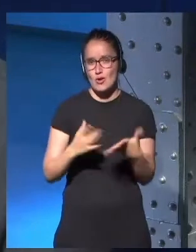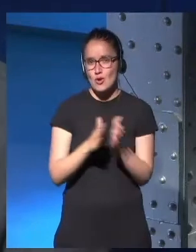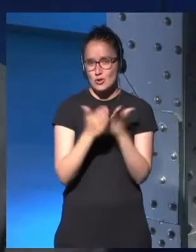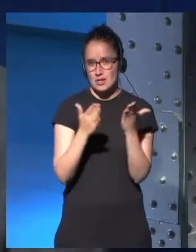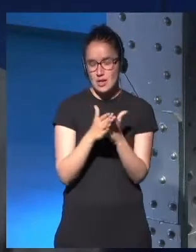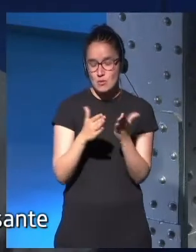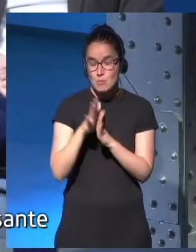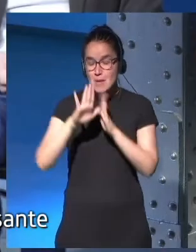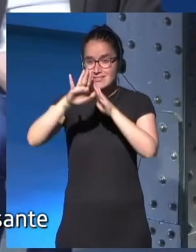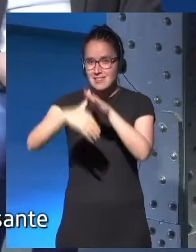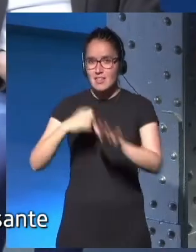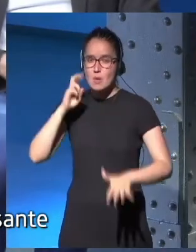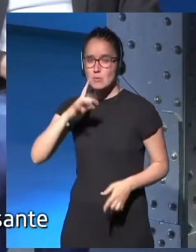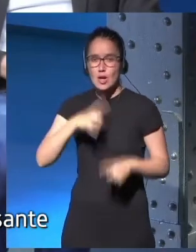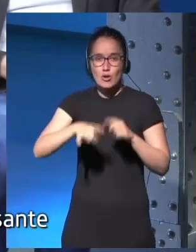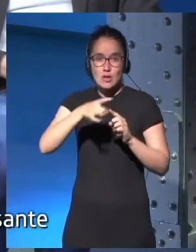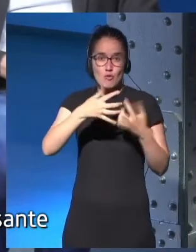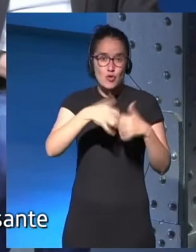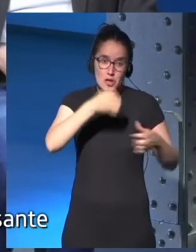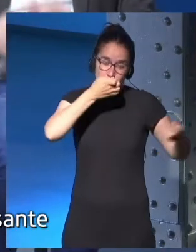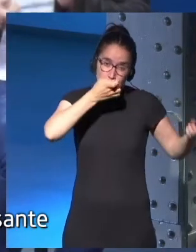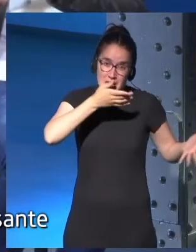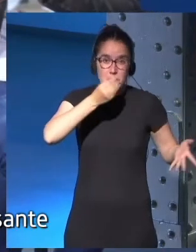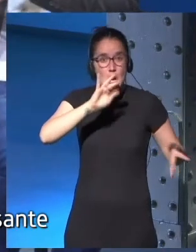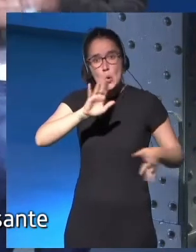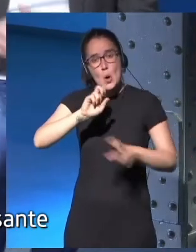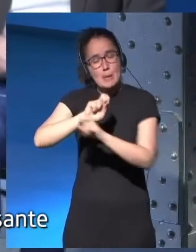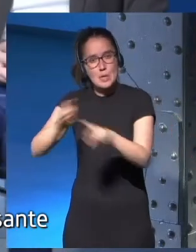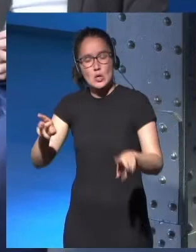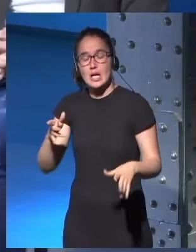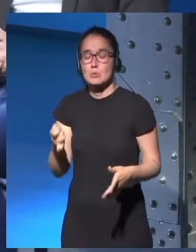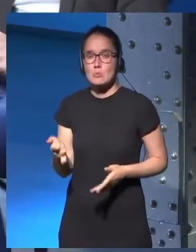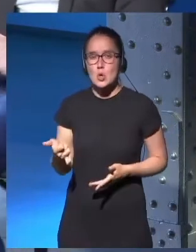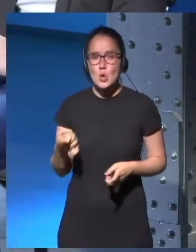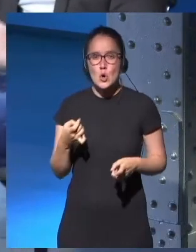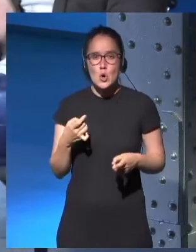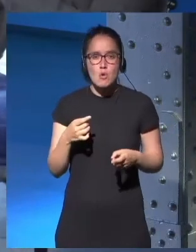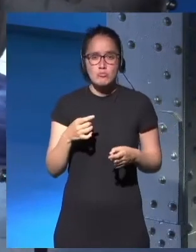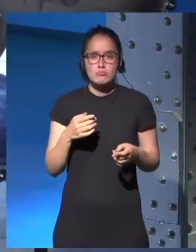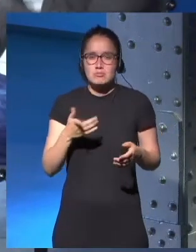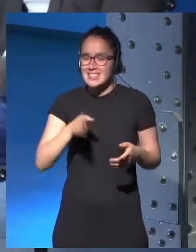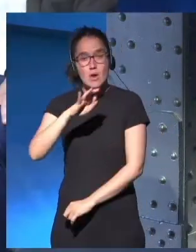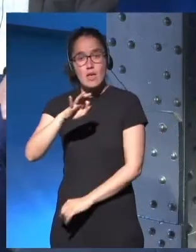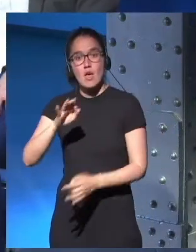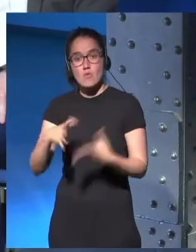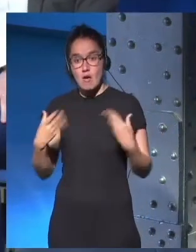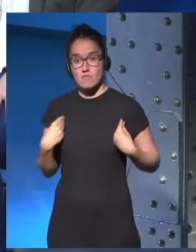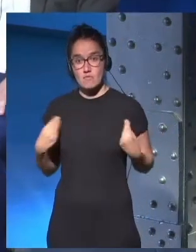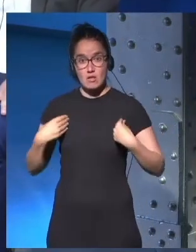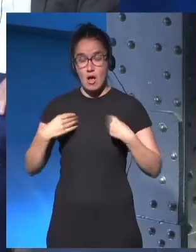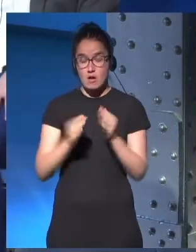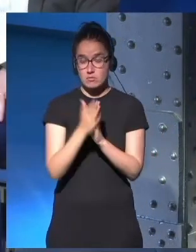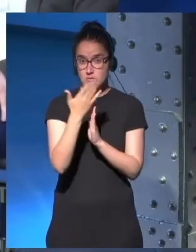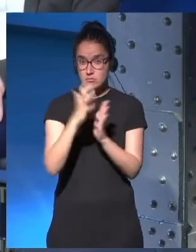Mais c'est le côté à la fois amusant, à la fois un peu stressant et à la fois parfois très frustrant. Et c'est le